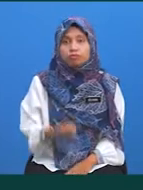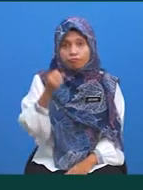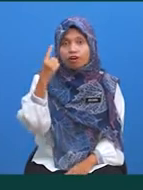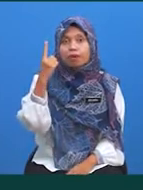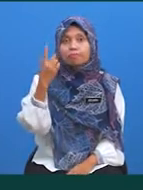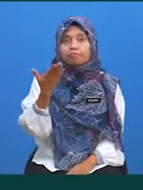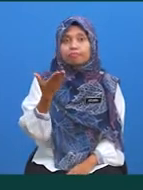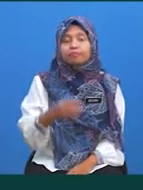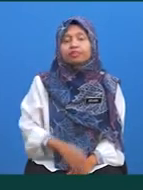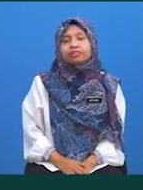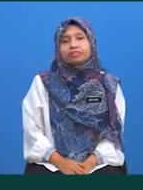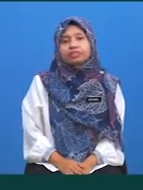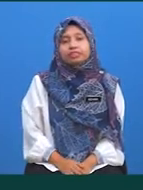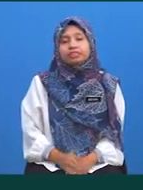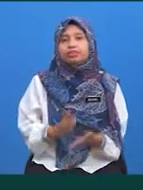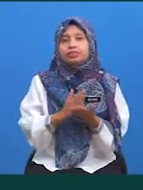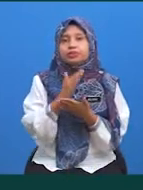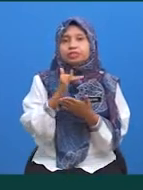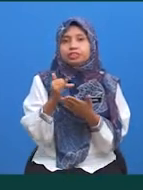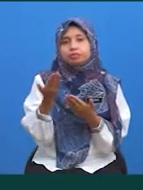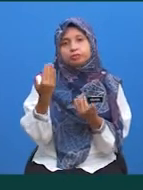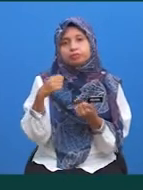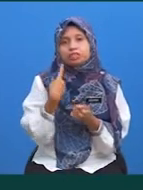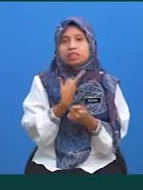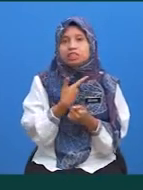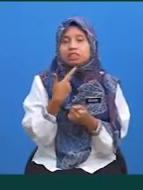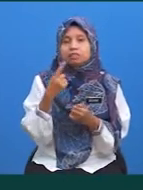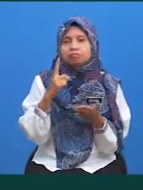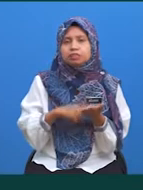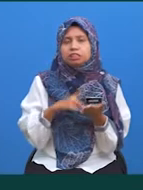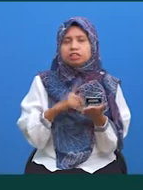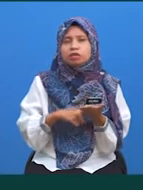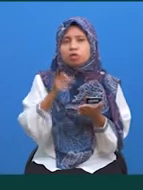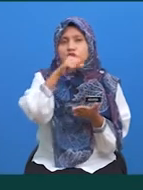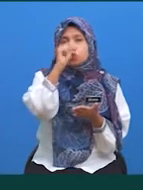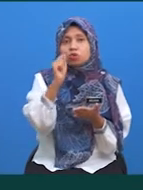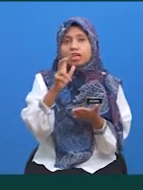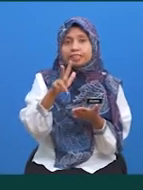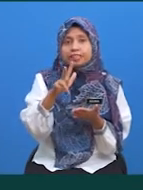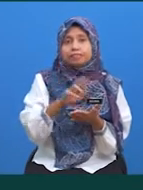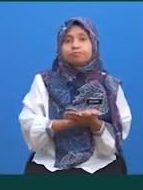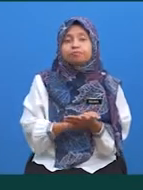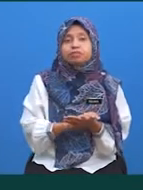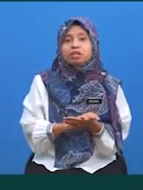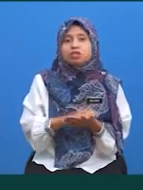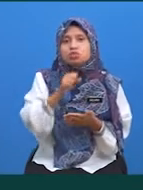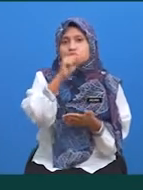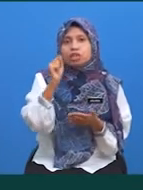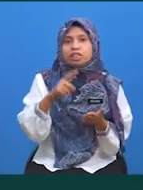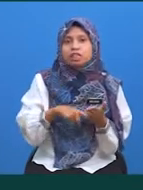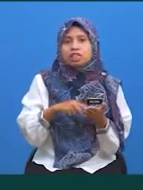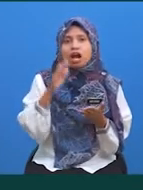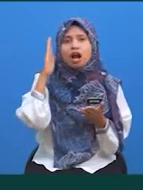Jelas? Bagus! Seterusnya, jom sama-sama kita bincang soalan 3B Soalan ini